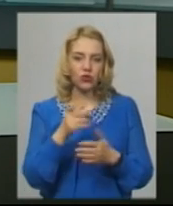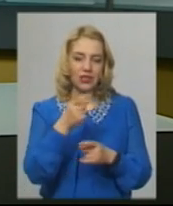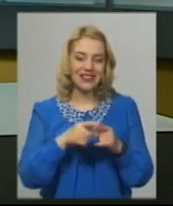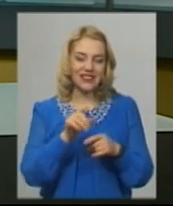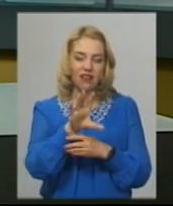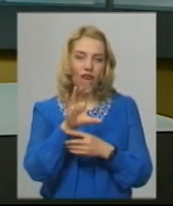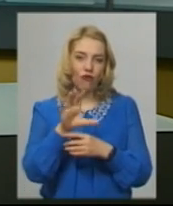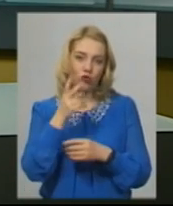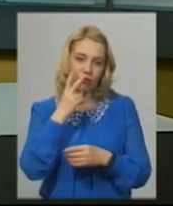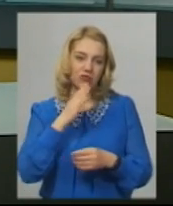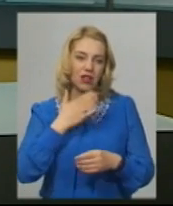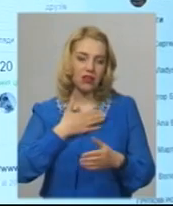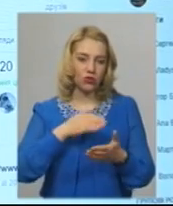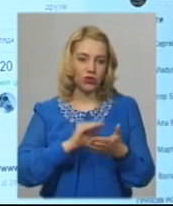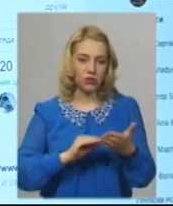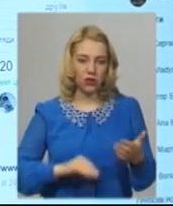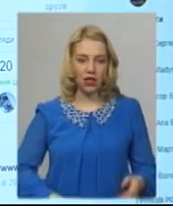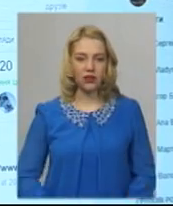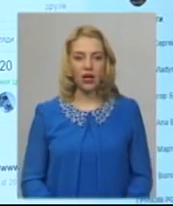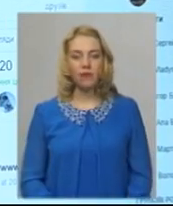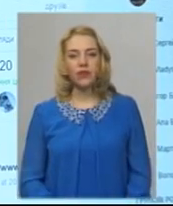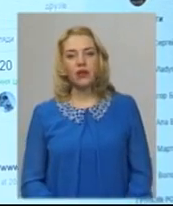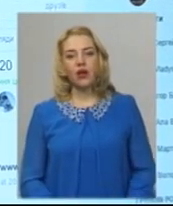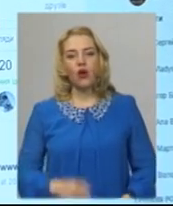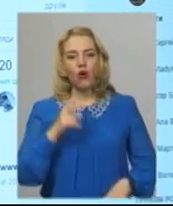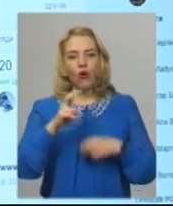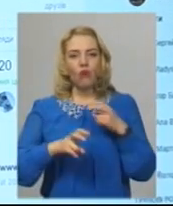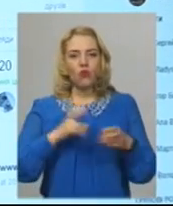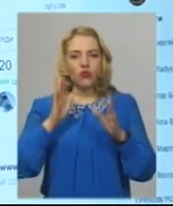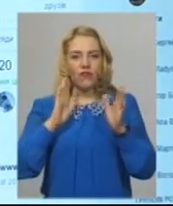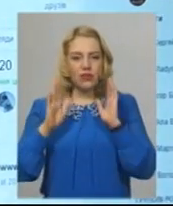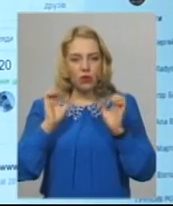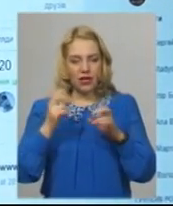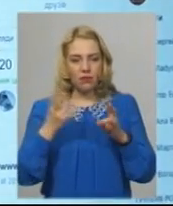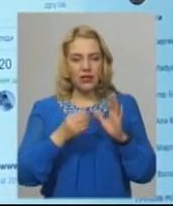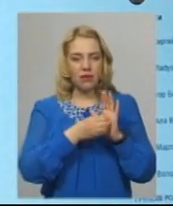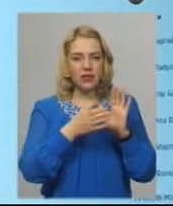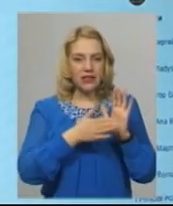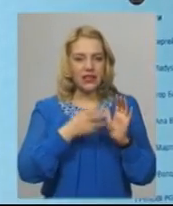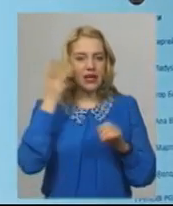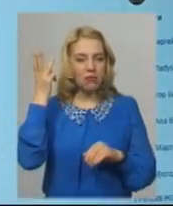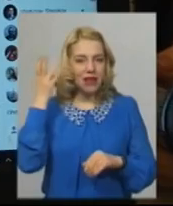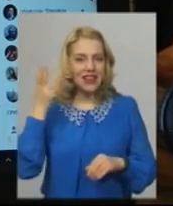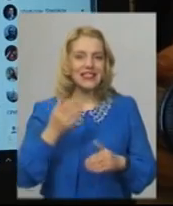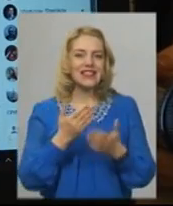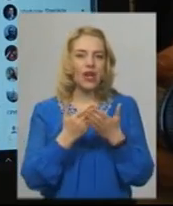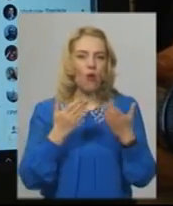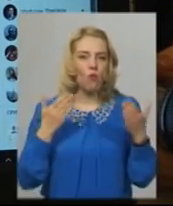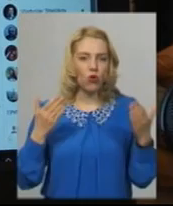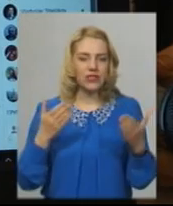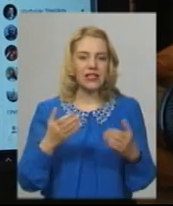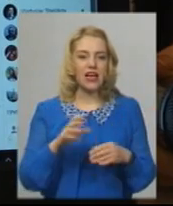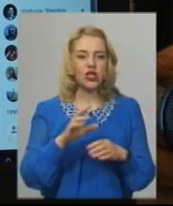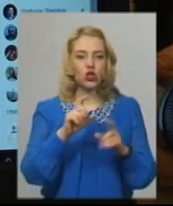бачила Тетяна Ворожцова. У сторінці пошуку на фейсбуці треба записати Хмельницький музей студія фотомистецтва. Далі на